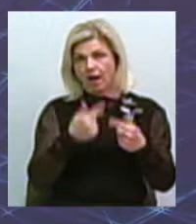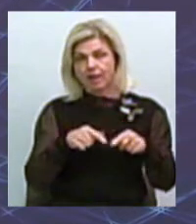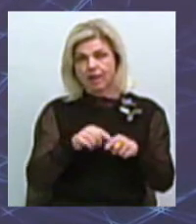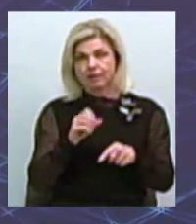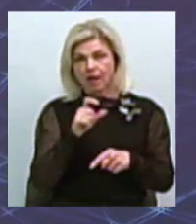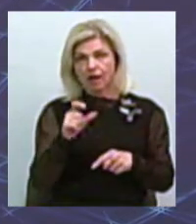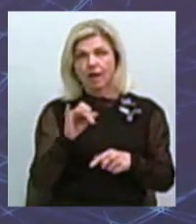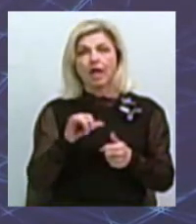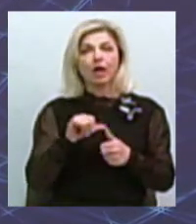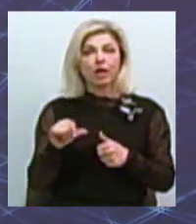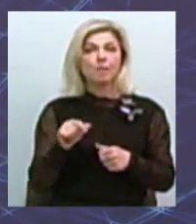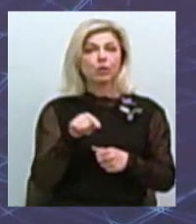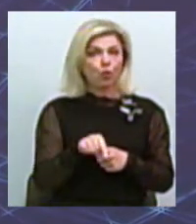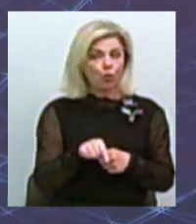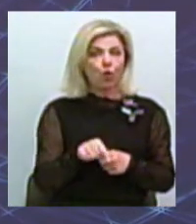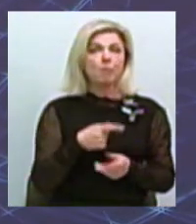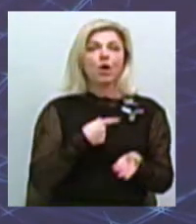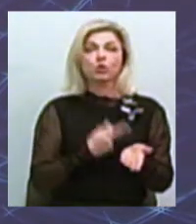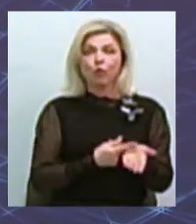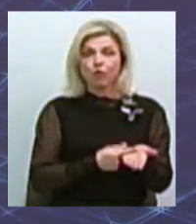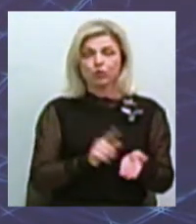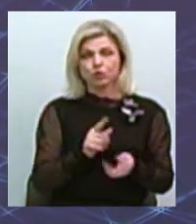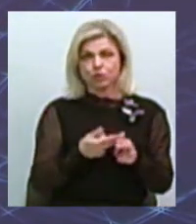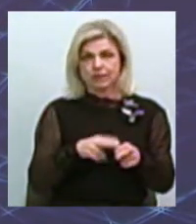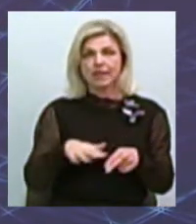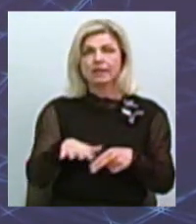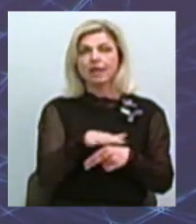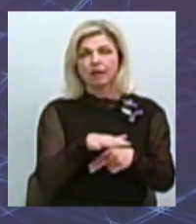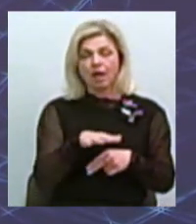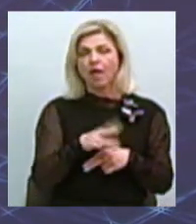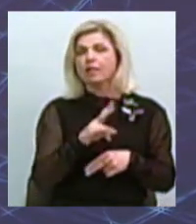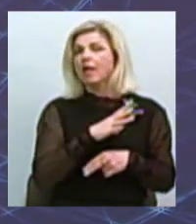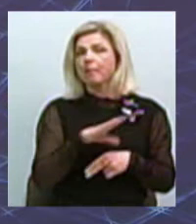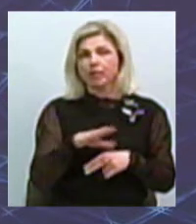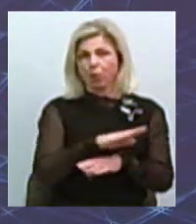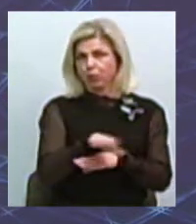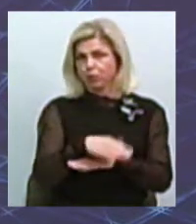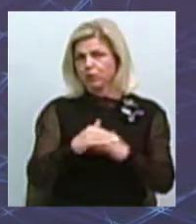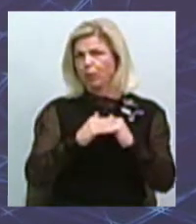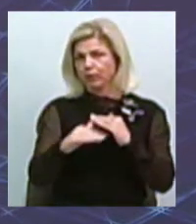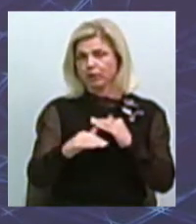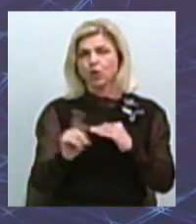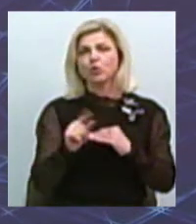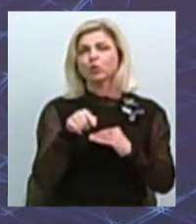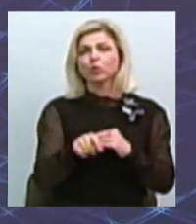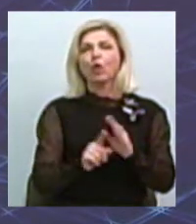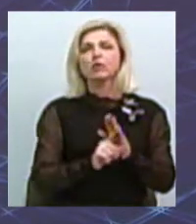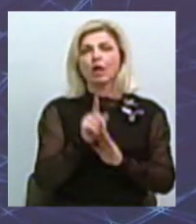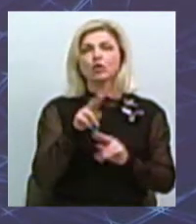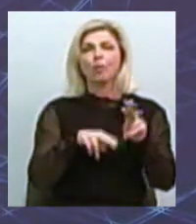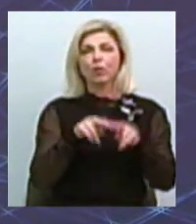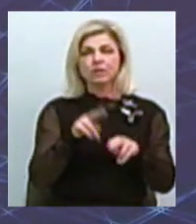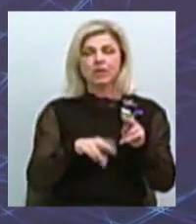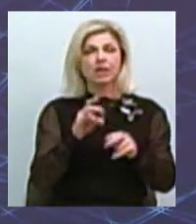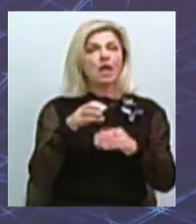І крім того, доводимо, що ця територія, вона не була знелюднена. Що тут почалося будівництво і життя не з